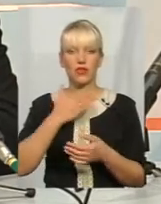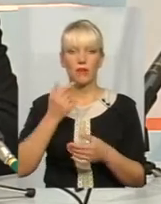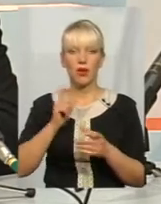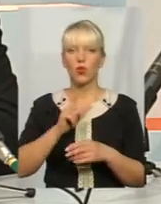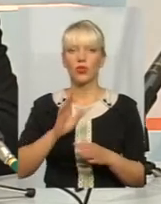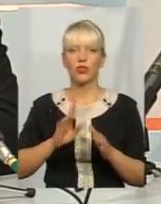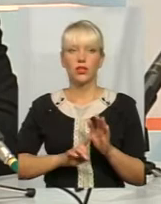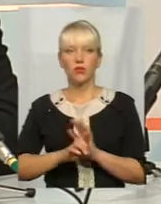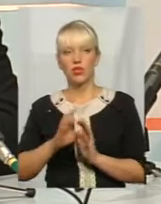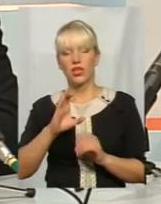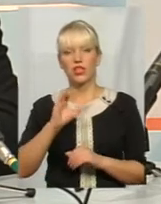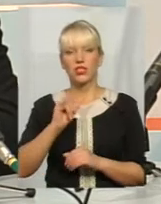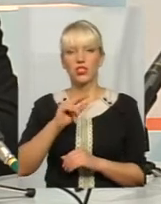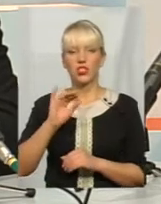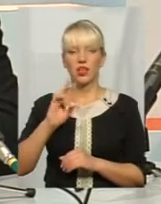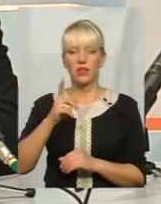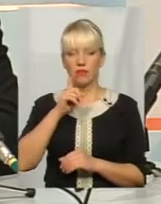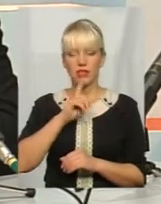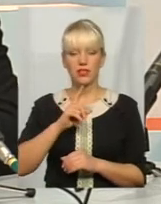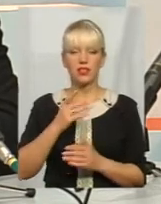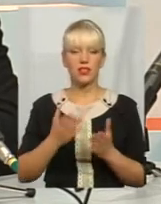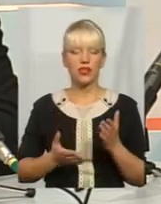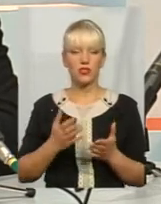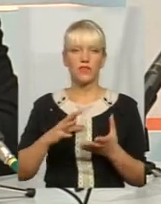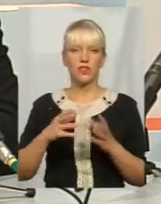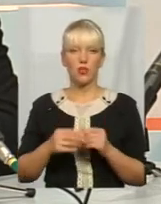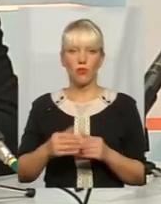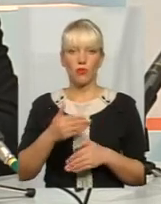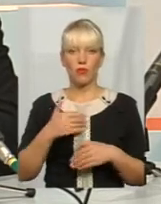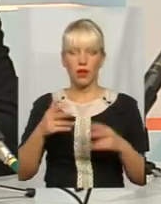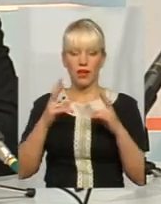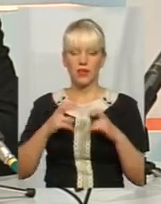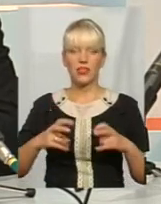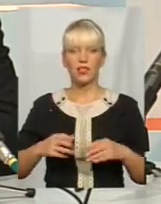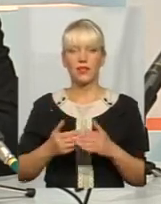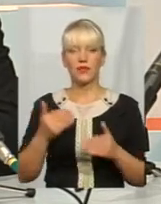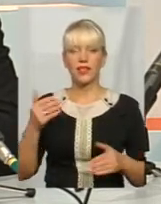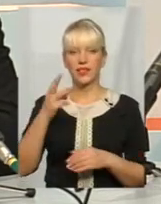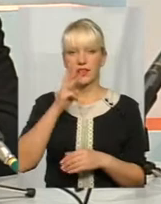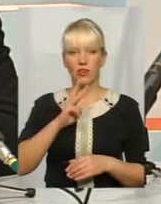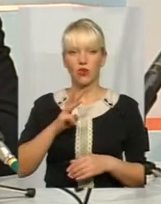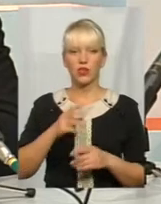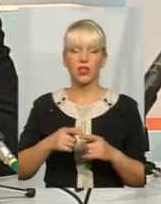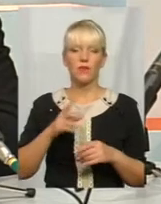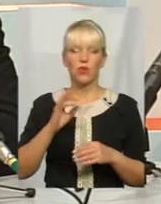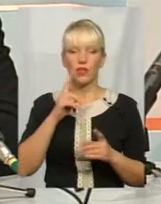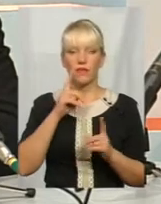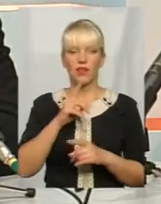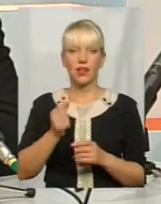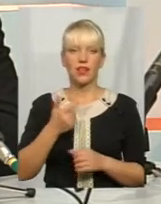розпочалися з січня місяця. А в цілому, якщо ми аналізували попередніх три роки, то невелика кількість людей,